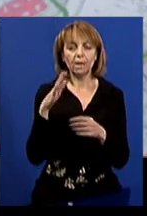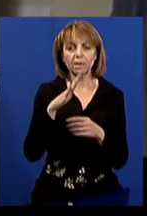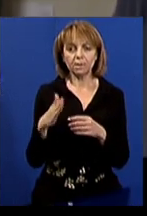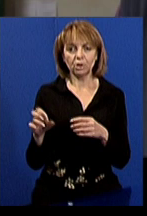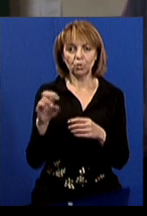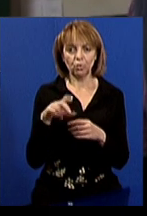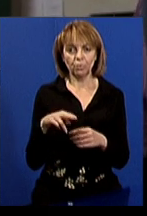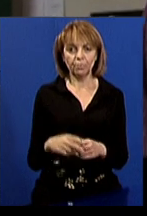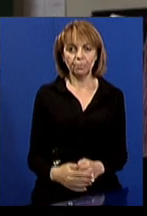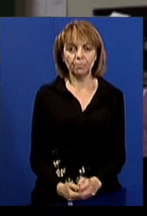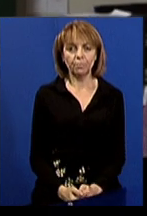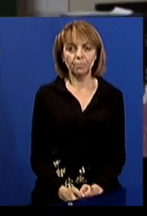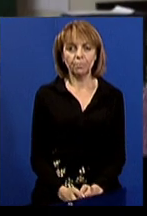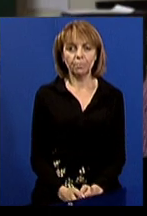сходи.